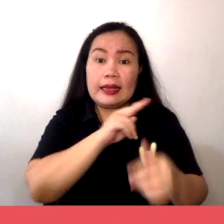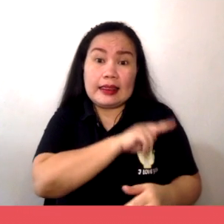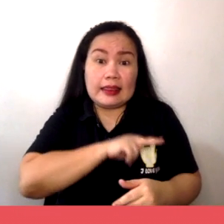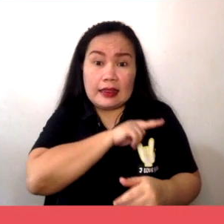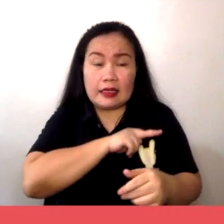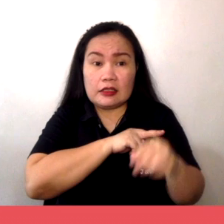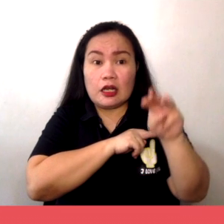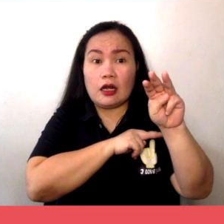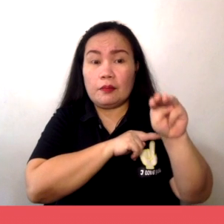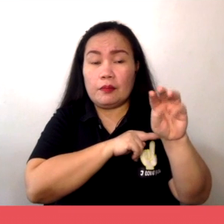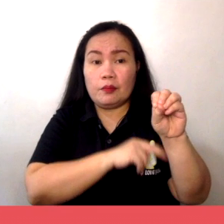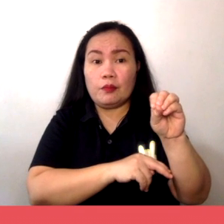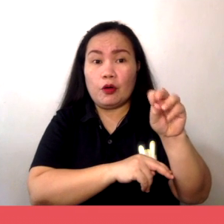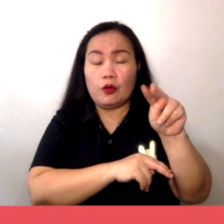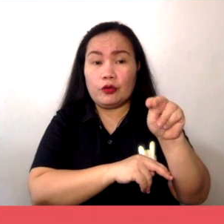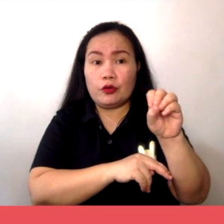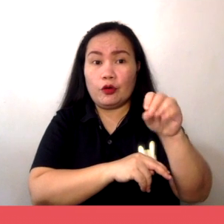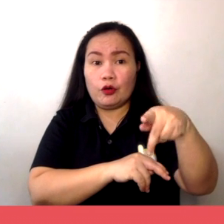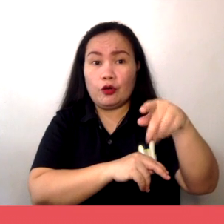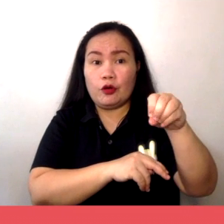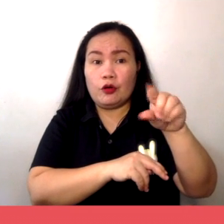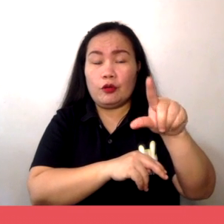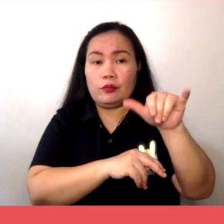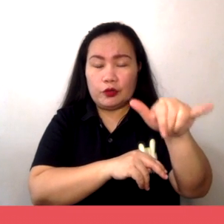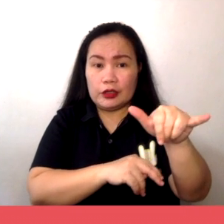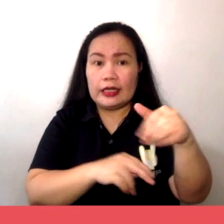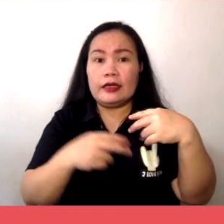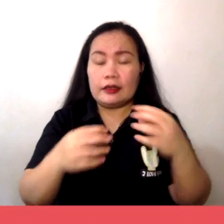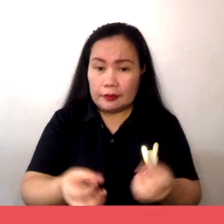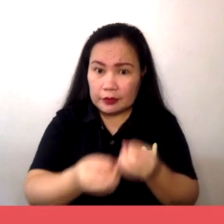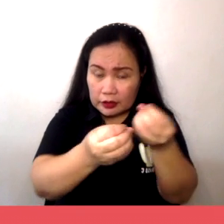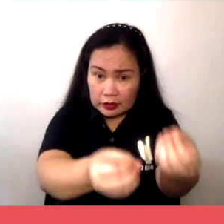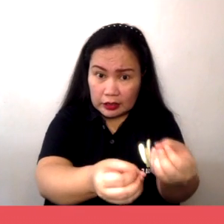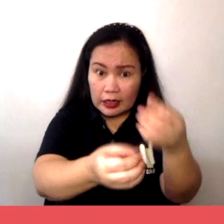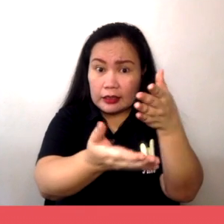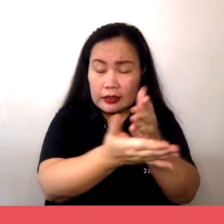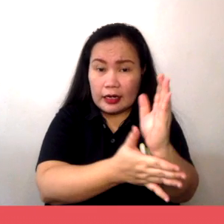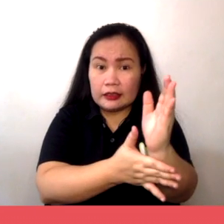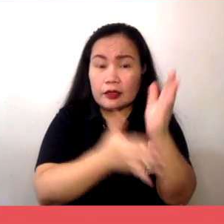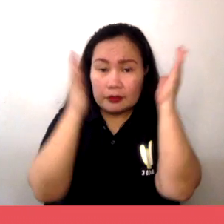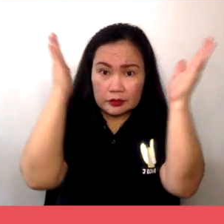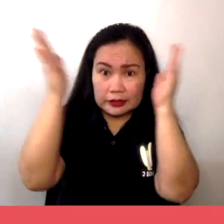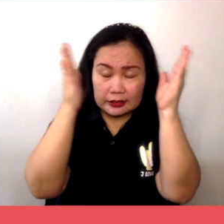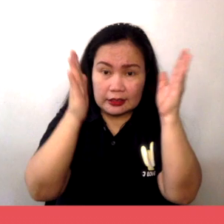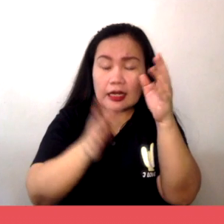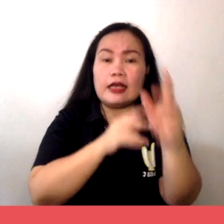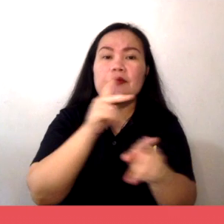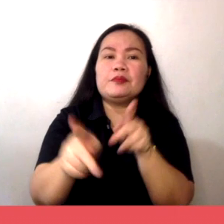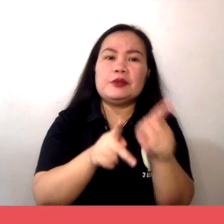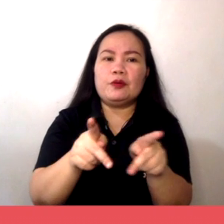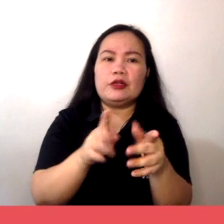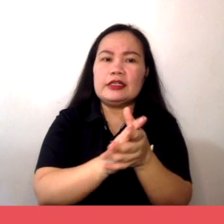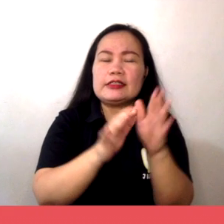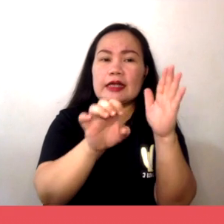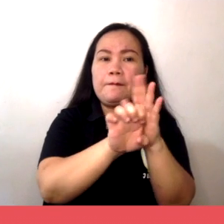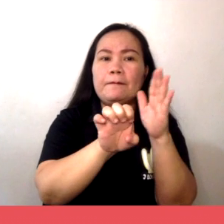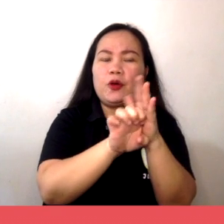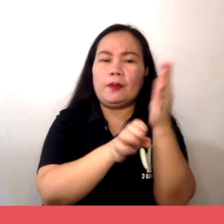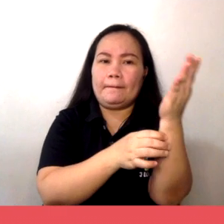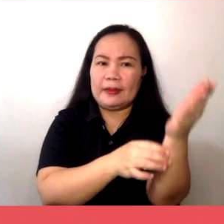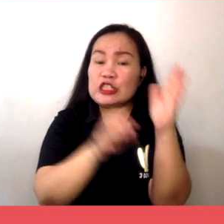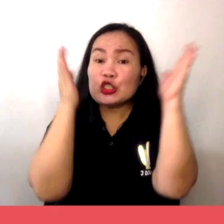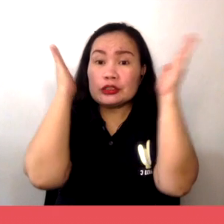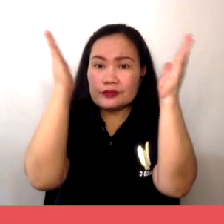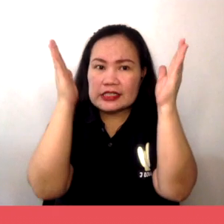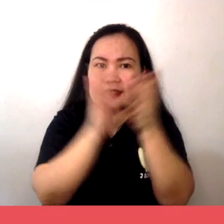iyong mga kumpanyang binibigyang karapatan na magkaloob ng servisyo sa mga mamamayan. Ilan sa mga limbawa nito ay ang